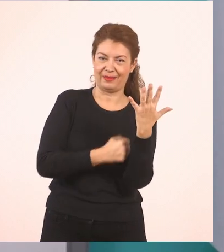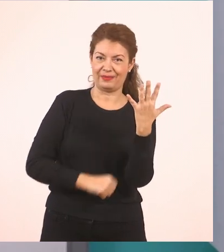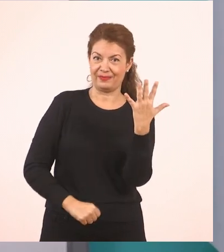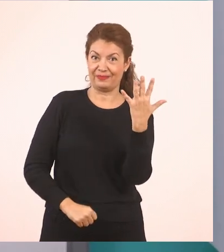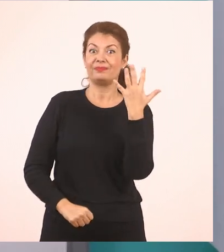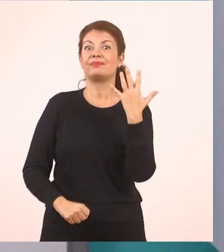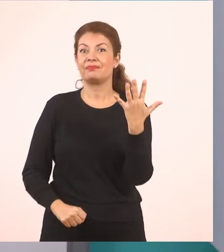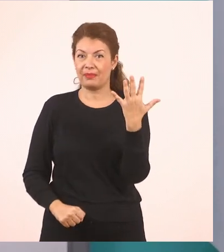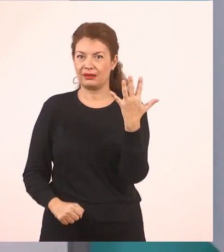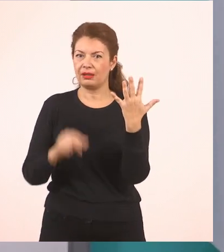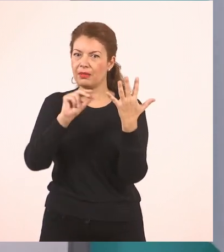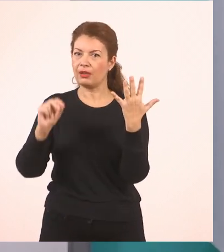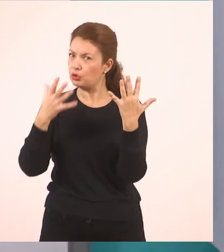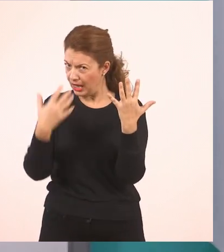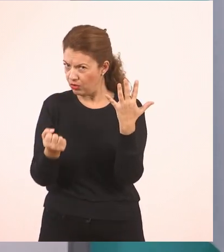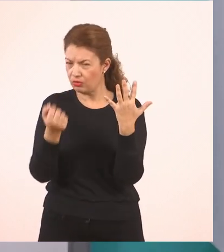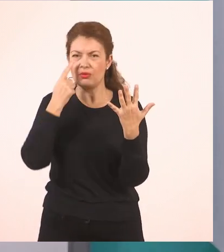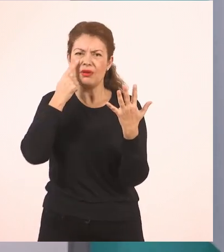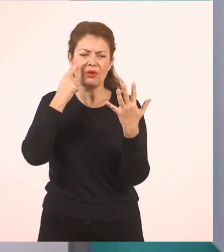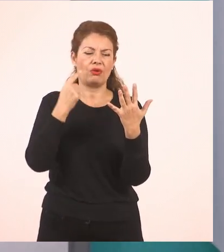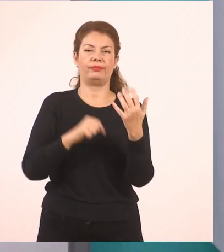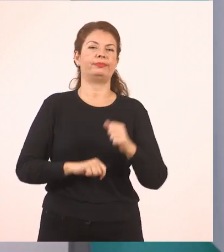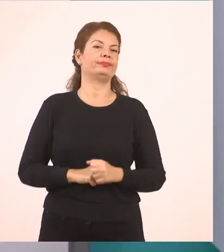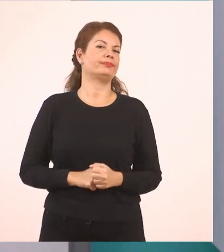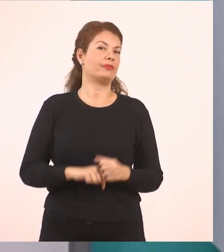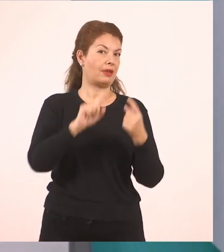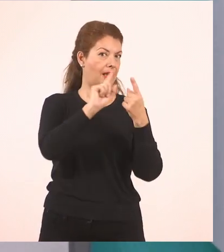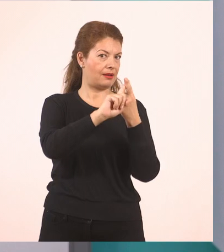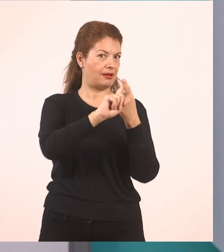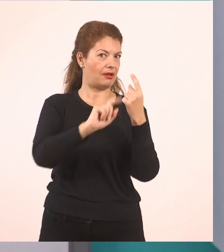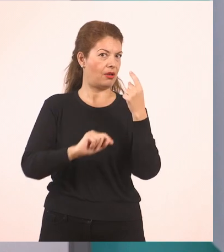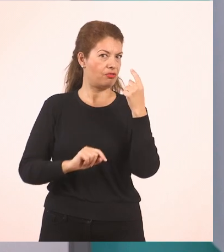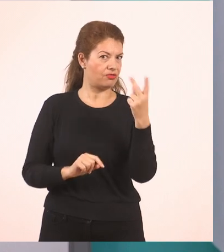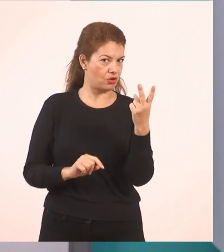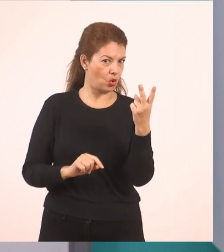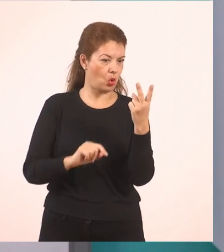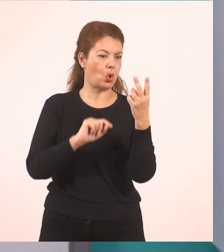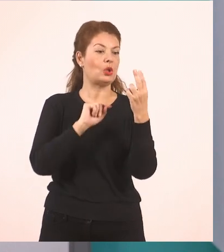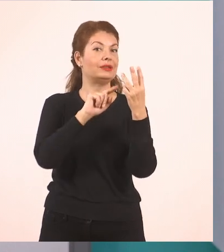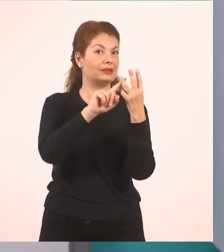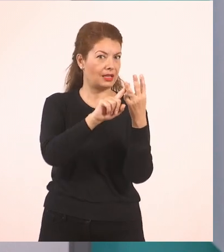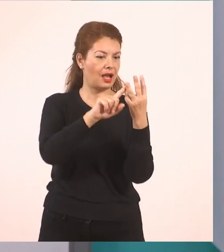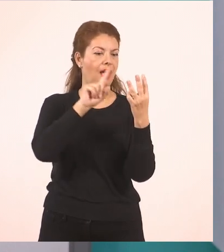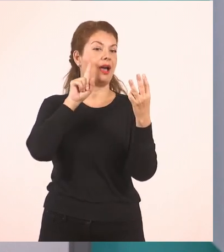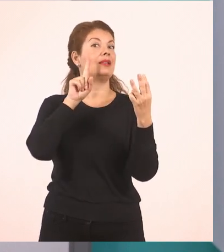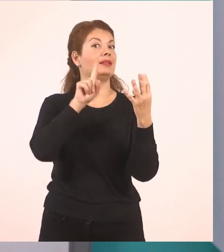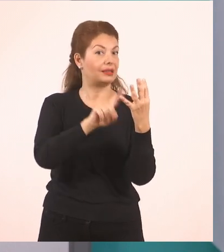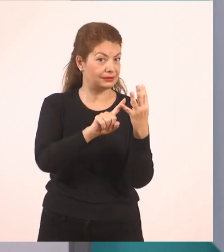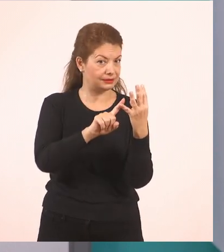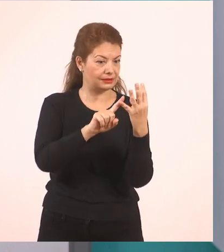Έχω 5 μαρκαδόρους στα χέρια μου. Πάμε να μετρήσουμε. Ένα, δύο, τρία,